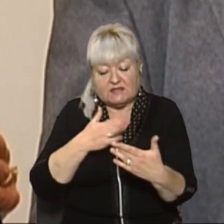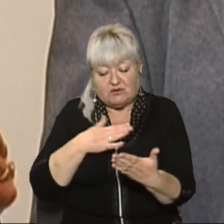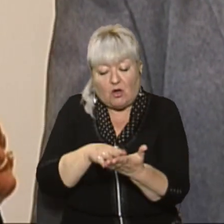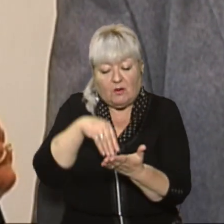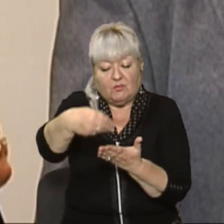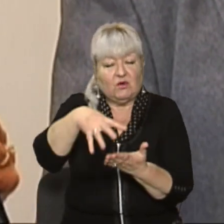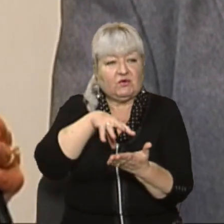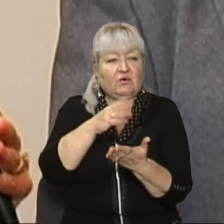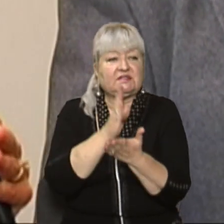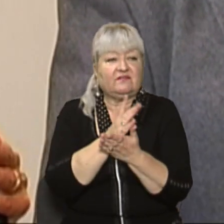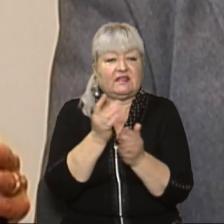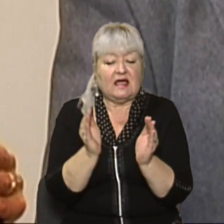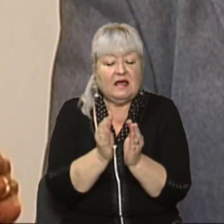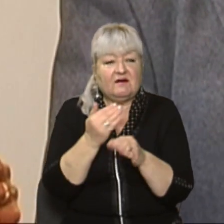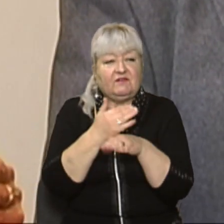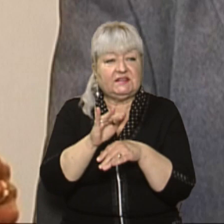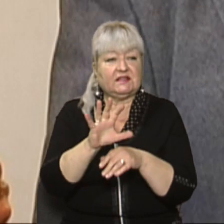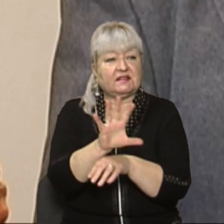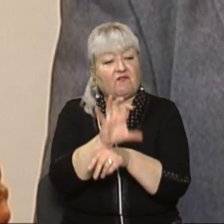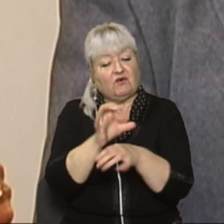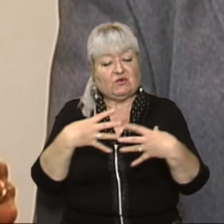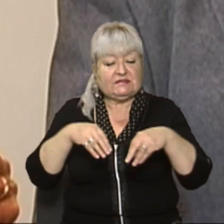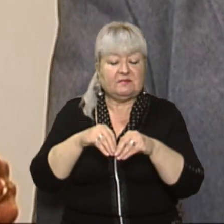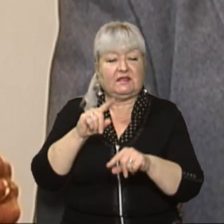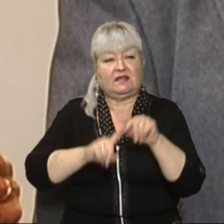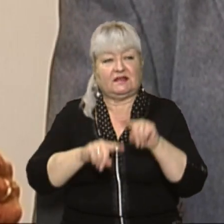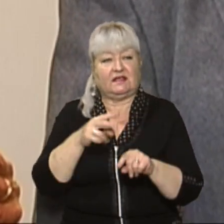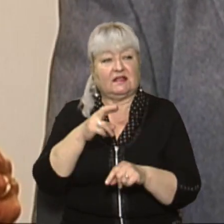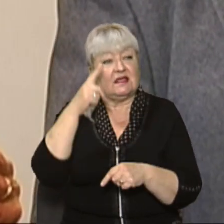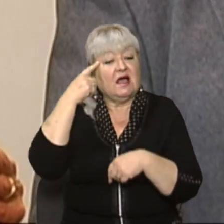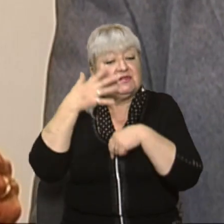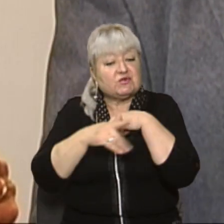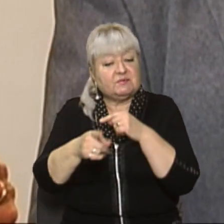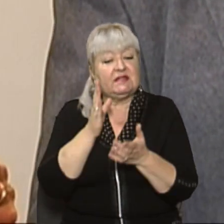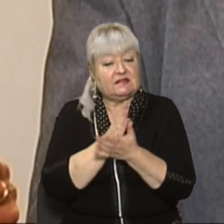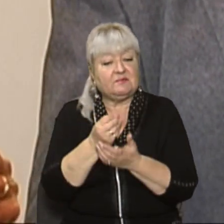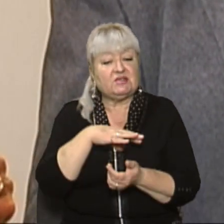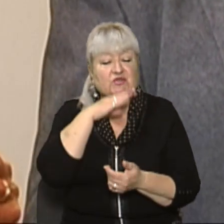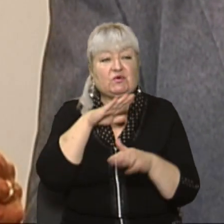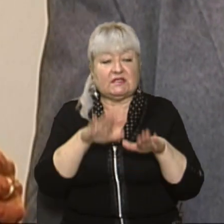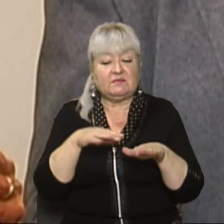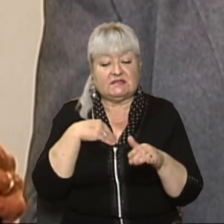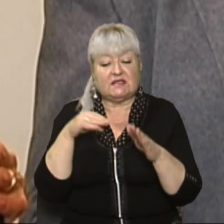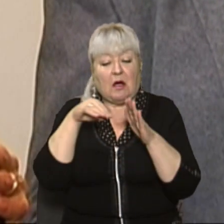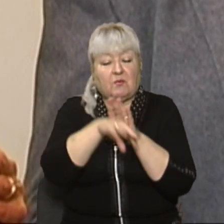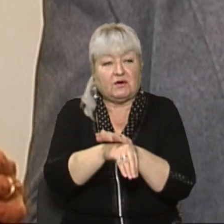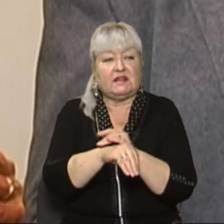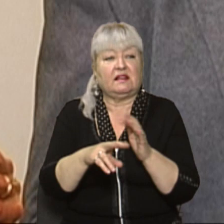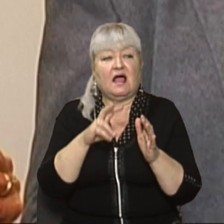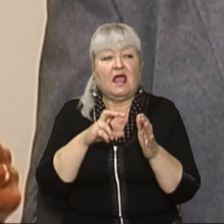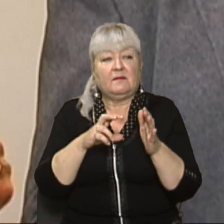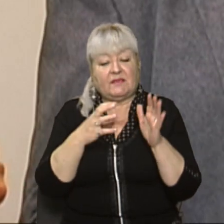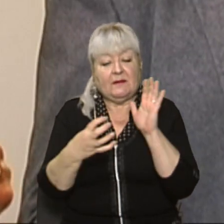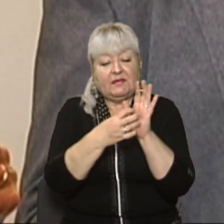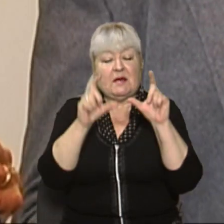там є таке невелике відділення для фотосім'ї, рідних. Я зрозуміла, що в мене там ще досить місця, і я туди поклала емблему школи, де я